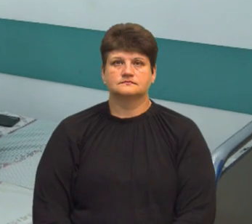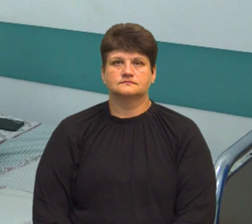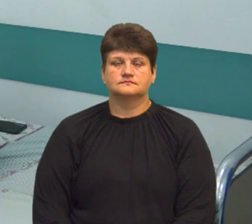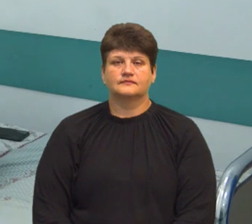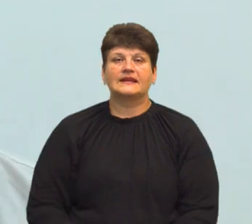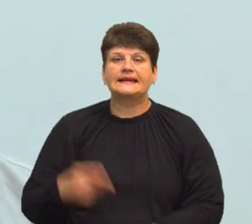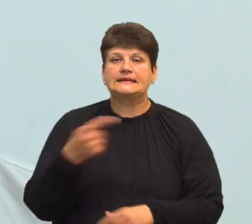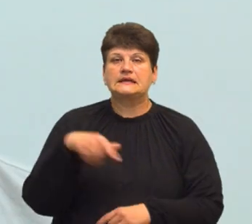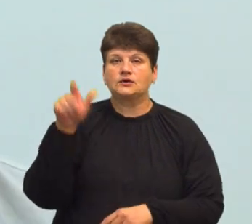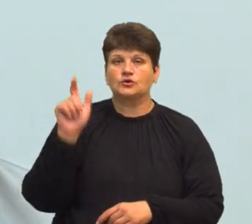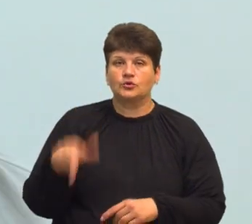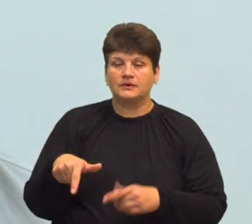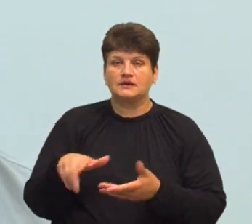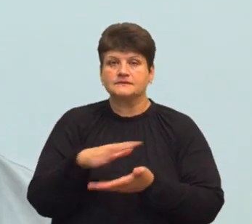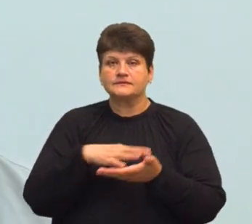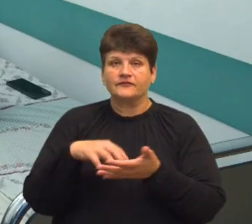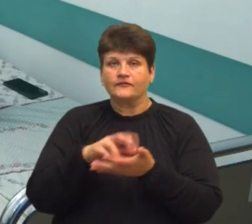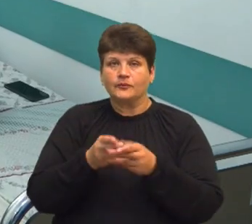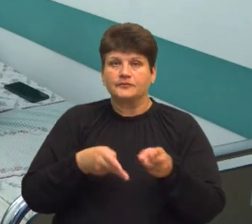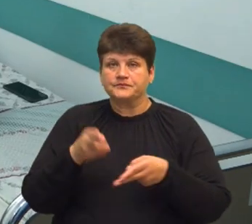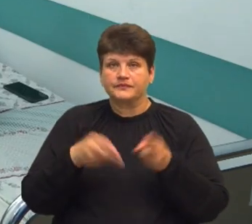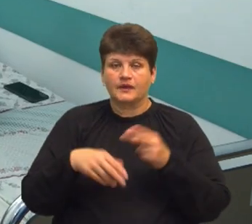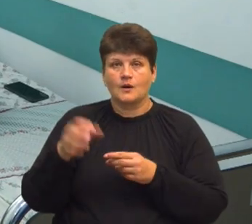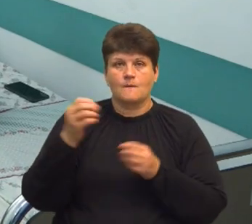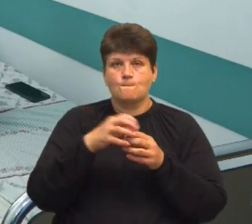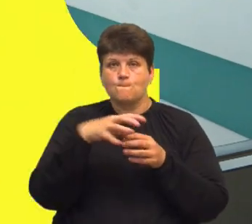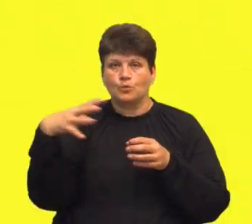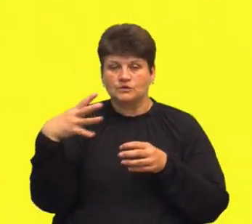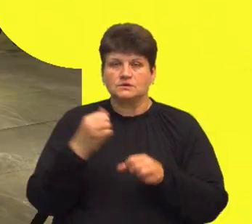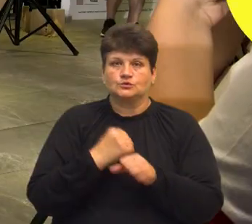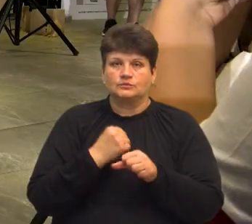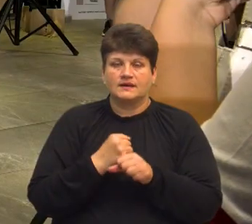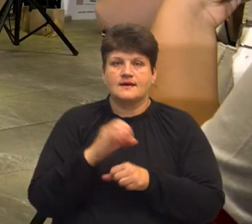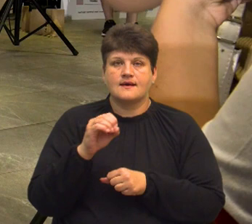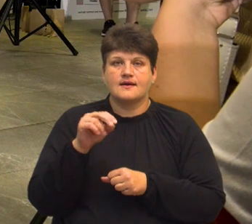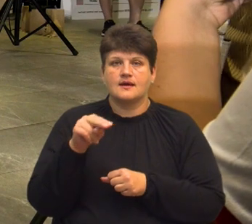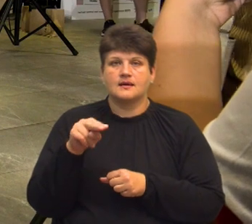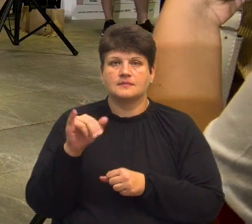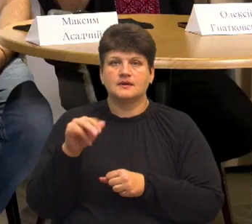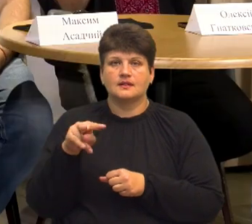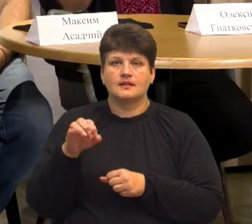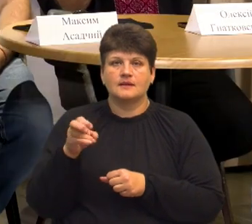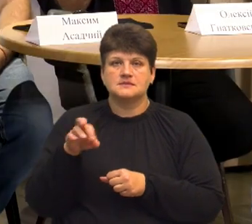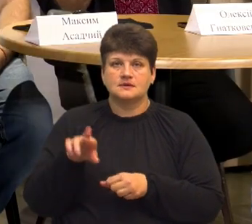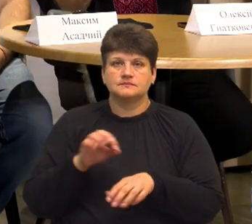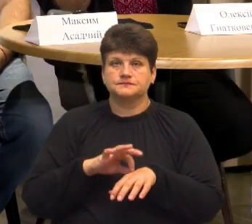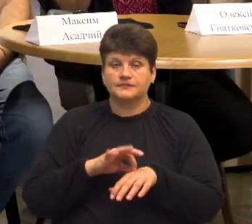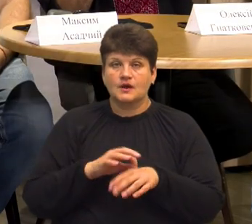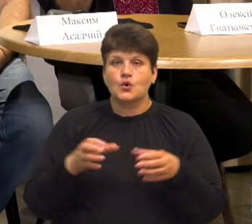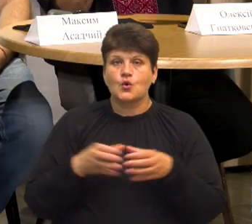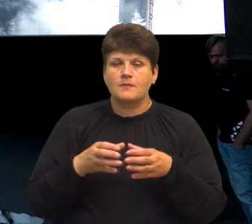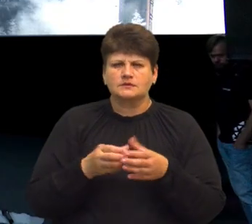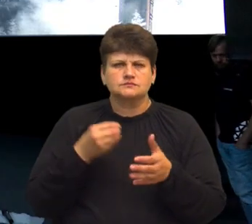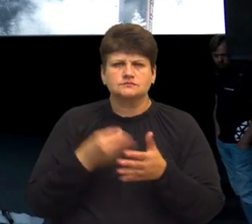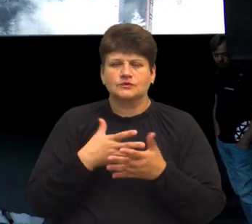Тернополіанину видалили пухлину, яка провокувала напади епілепсії. Команда одного з найдорожчих українських